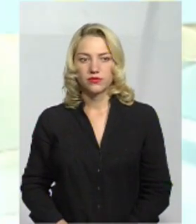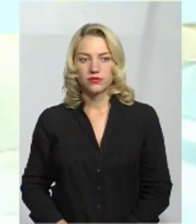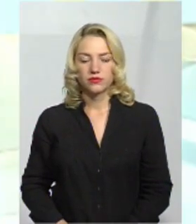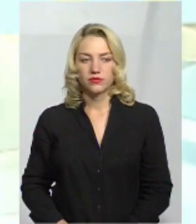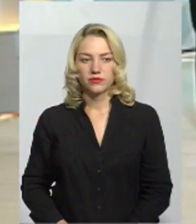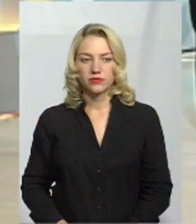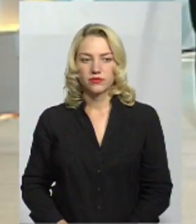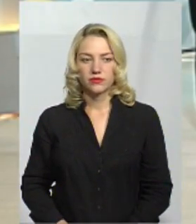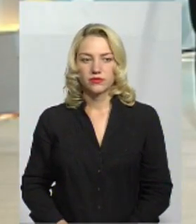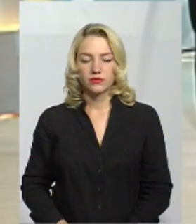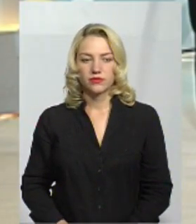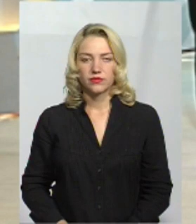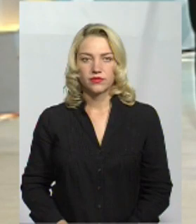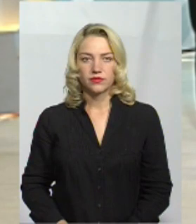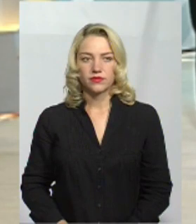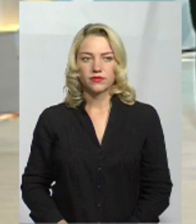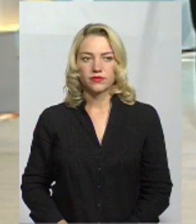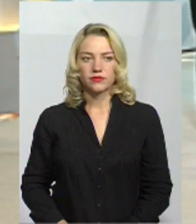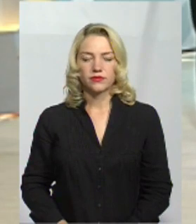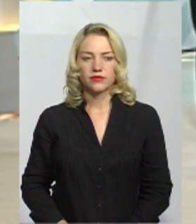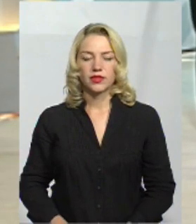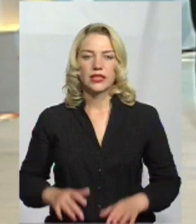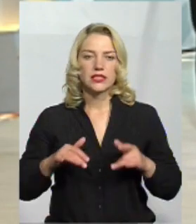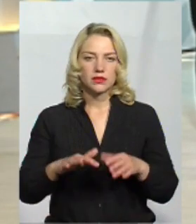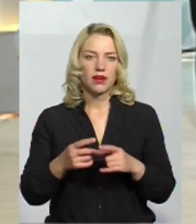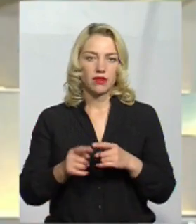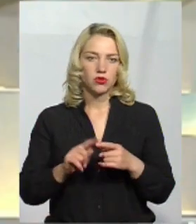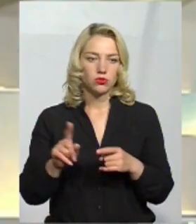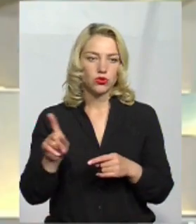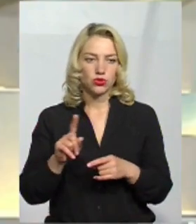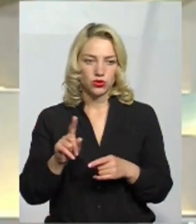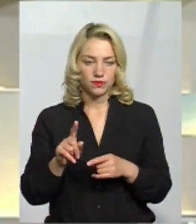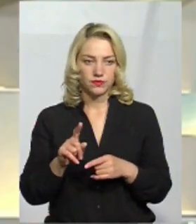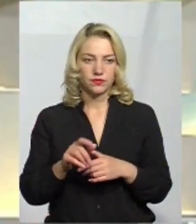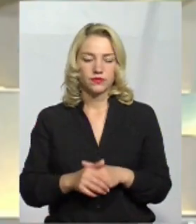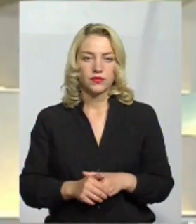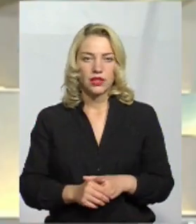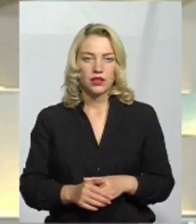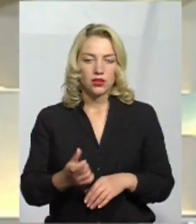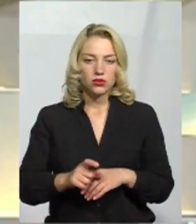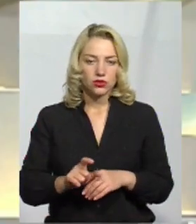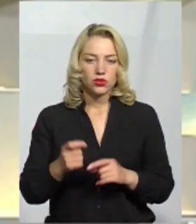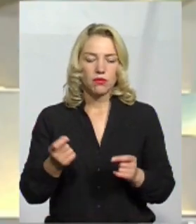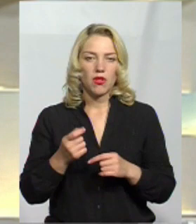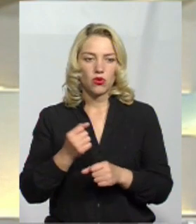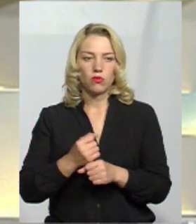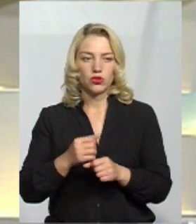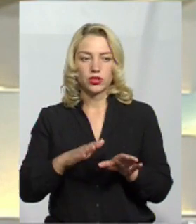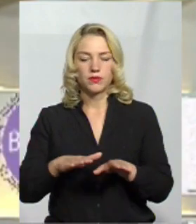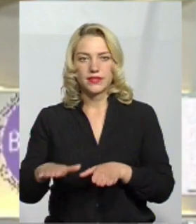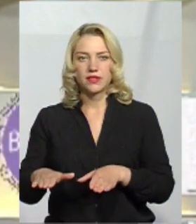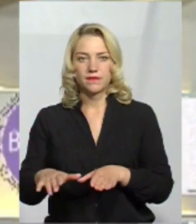Пане Олександро, півтори хвилини маєте. Для відповіді, прошу. Дякую. Справа в тому, що дуже мало робочих